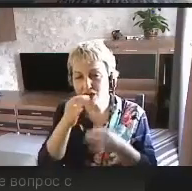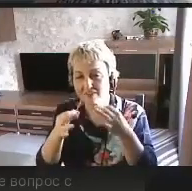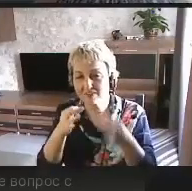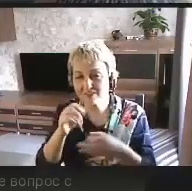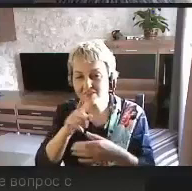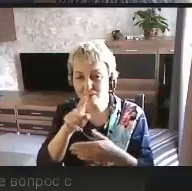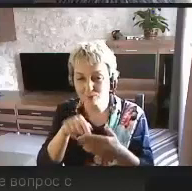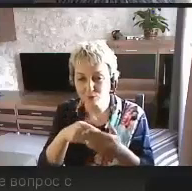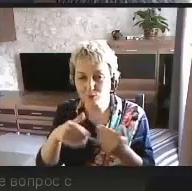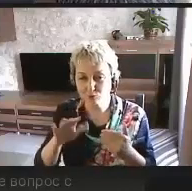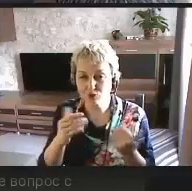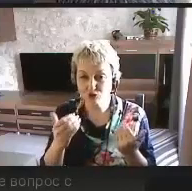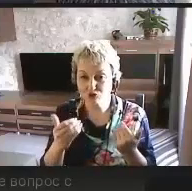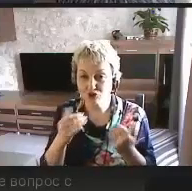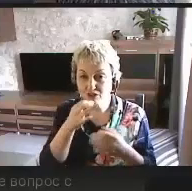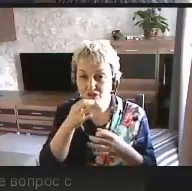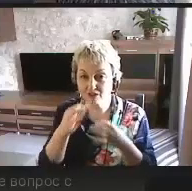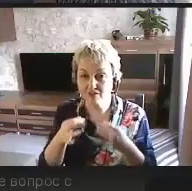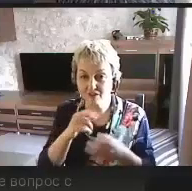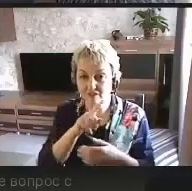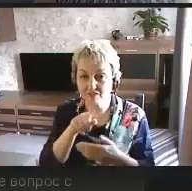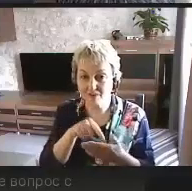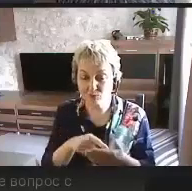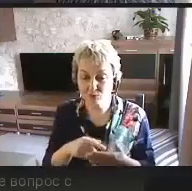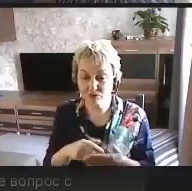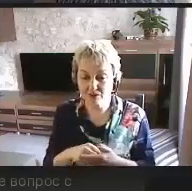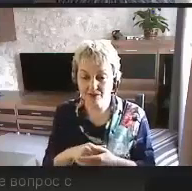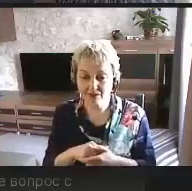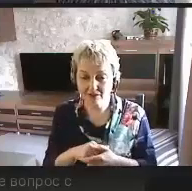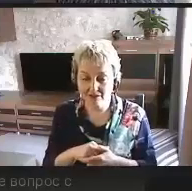Лучше сейчас ответить на вопросы.